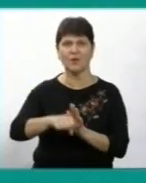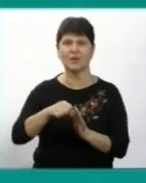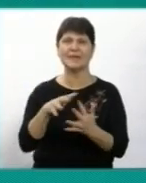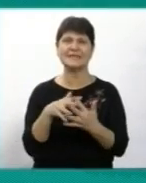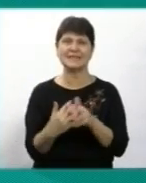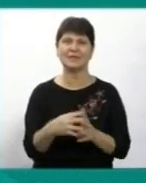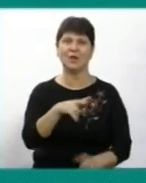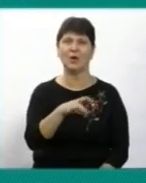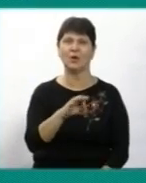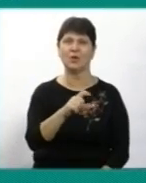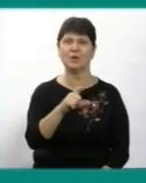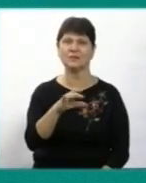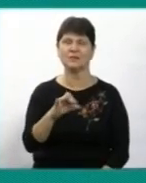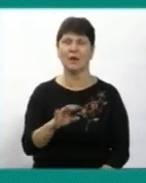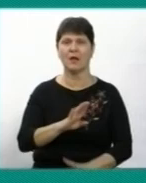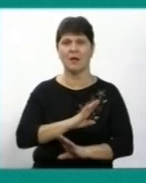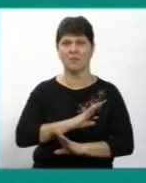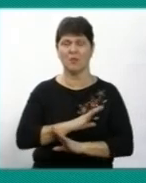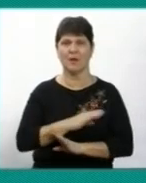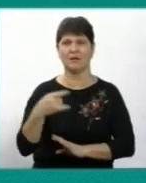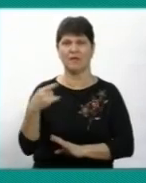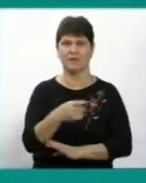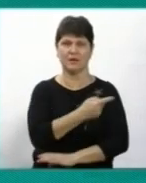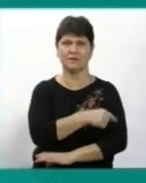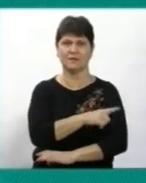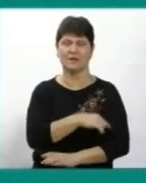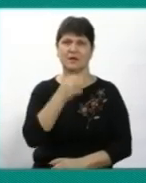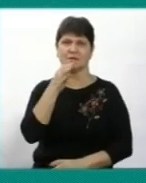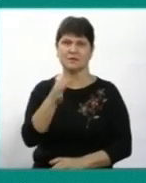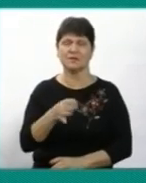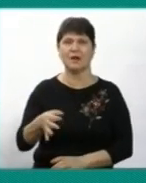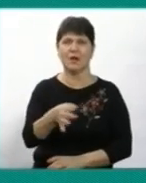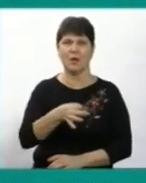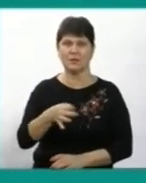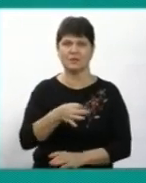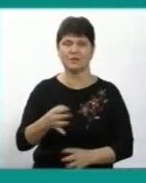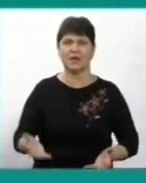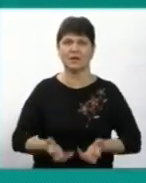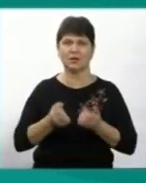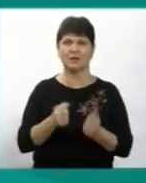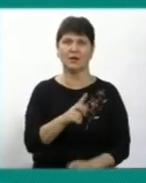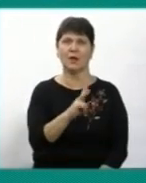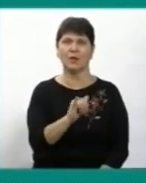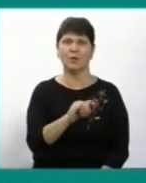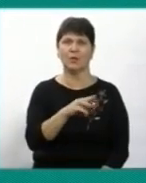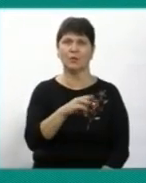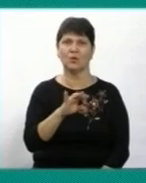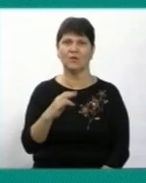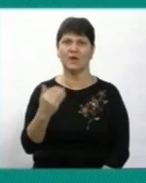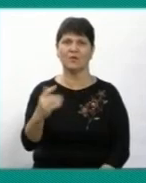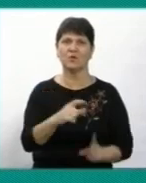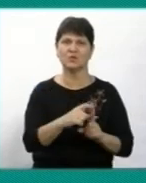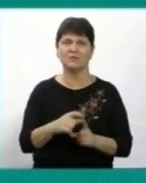Вінничині, померла в кареті швидкої Про це Суспільному, розповів гречник обласних рятувальників Олександр Кутовий За його словами,